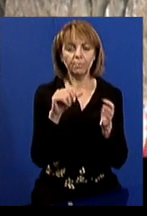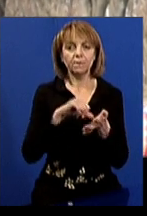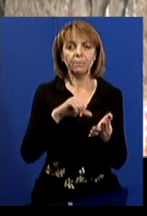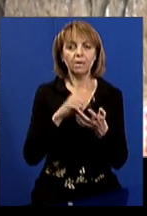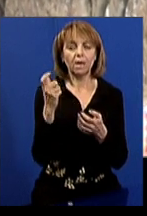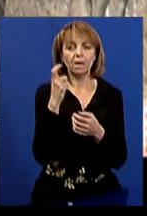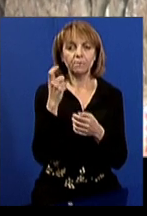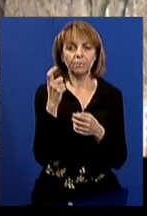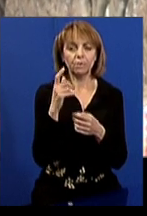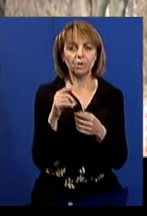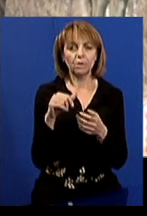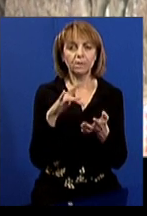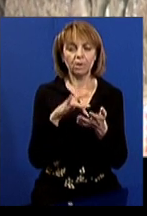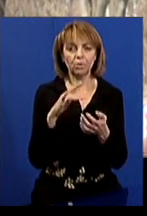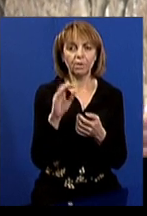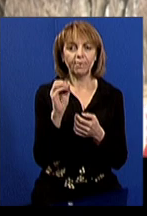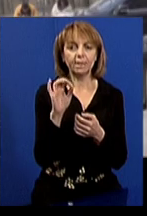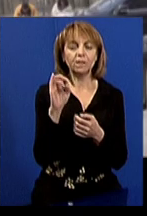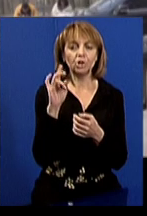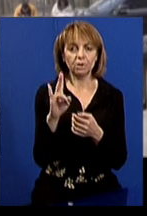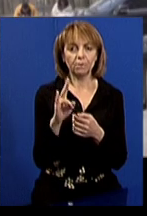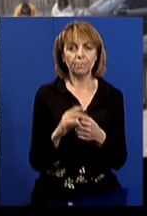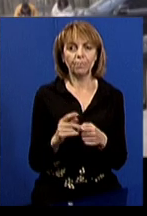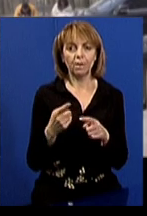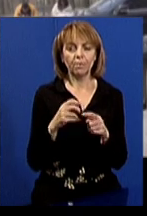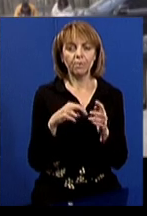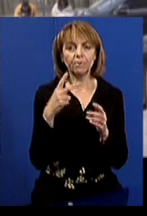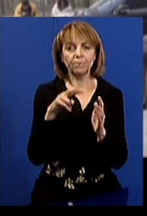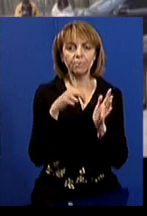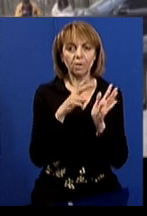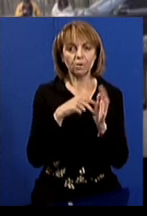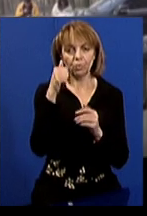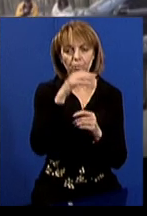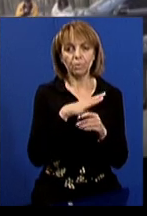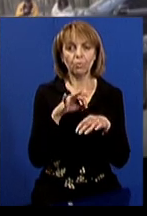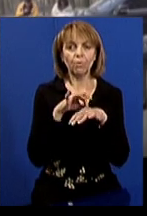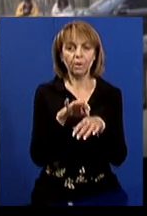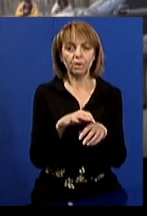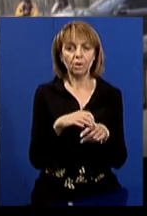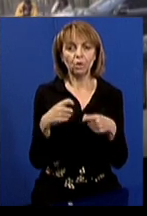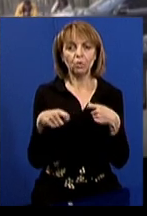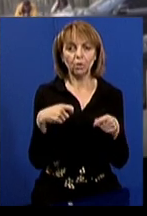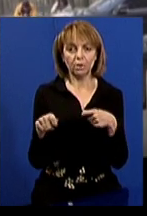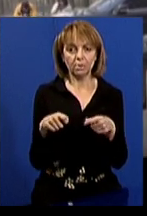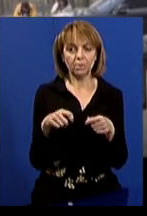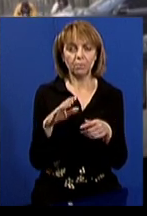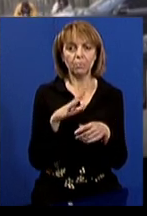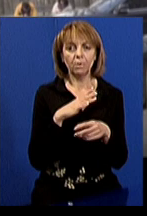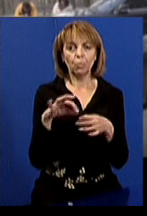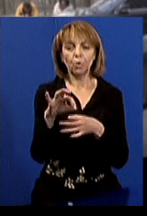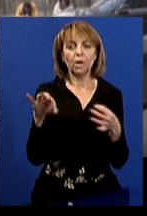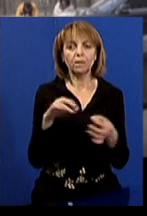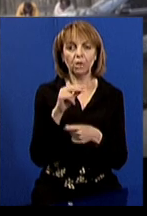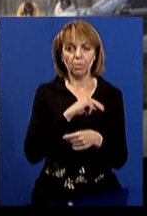Харківського антикорупційного центру Євген Лісічкін. У 2017-му році були проведені торги, були проєктні